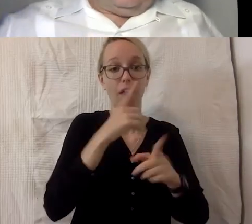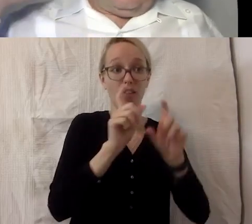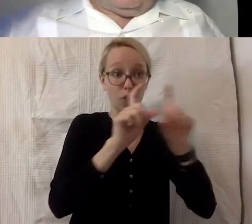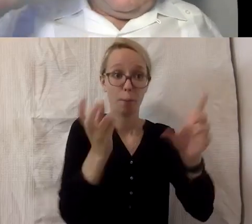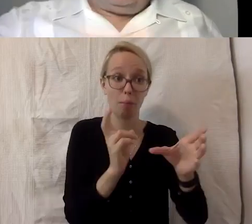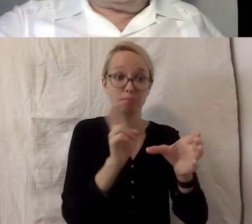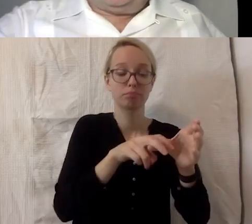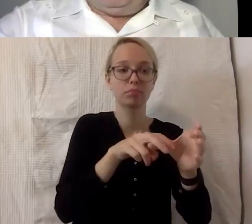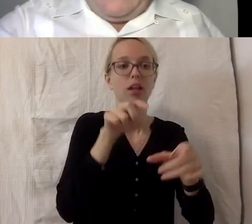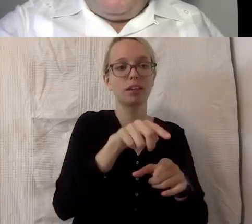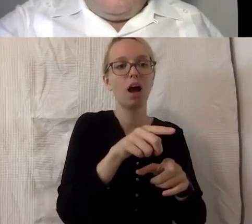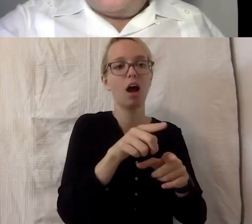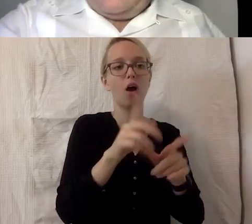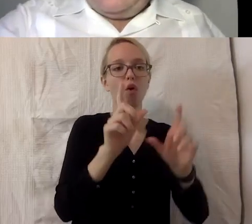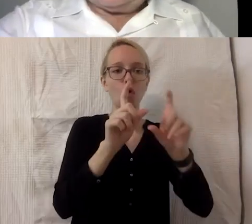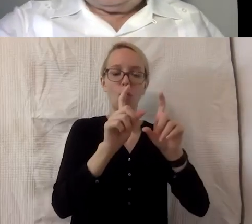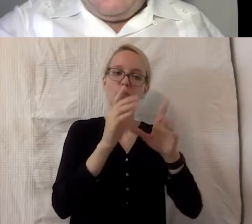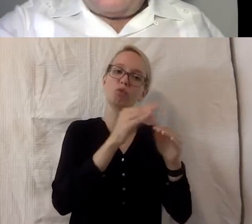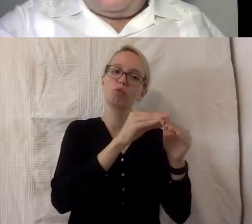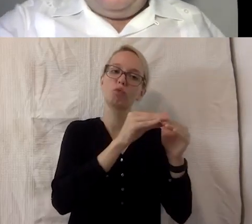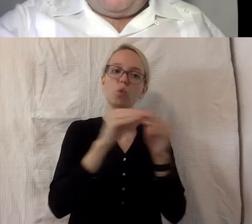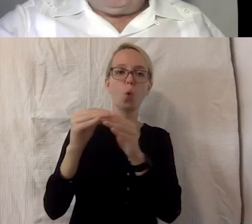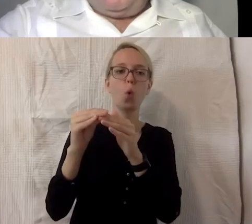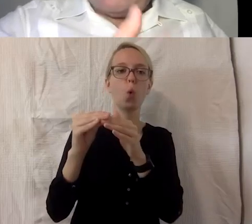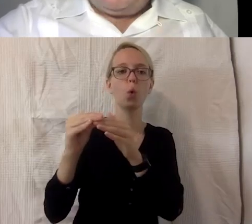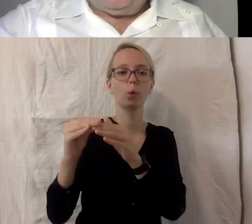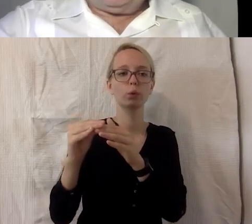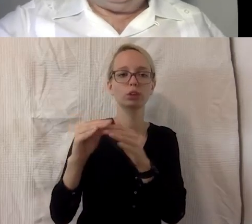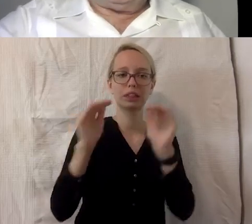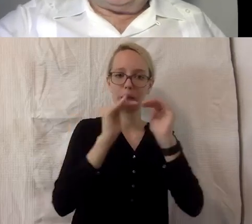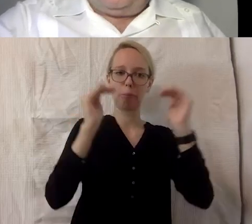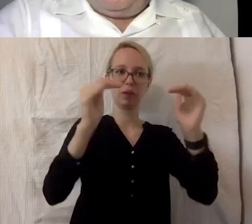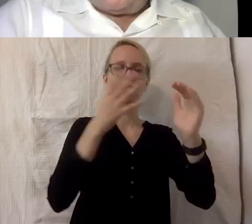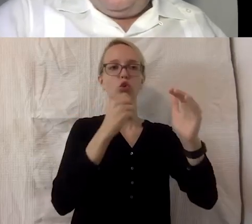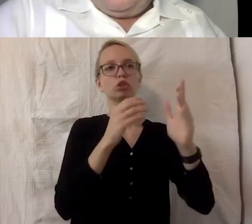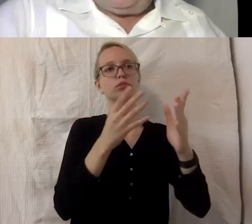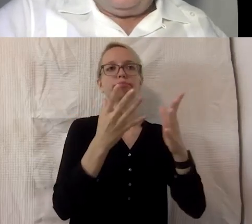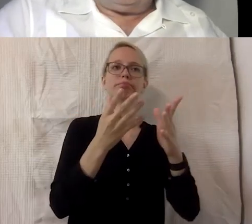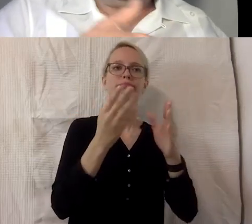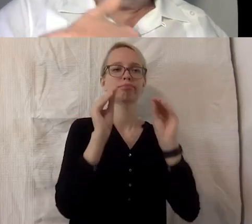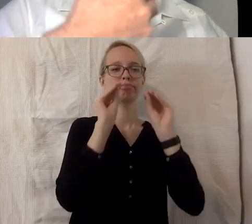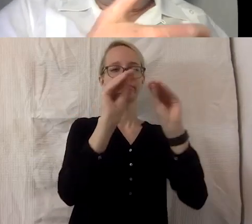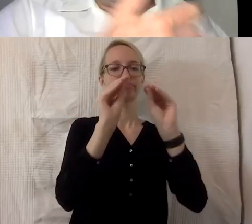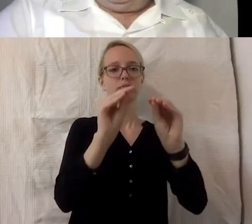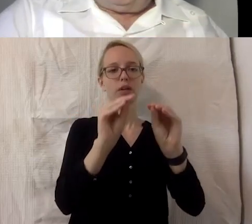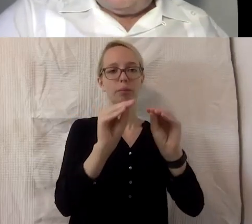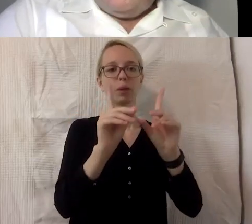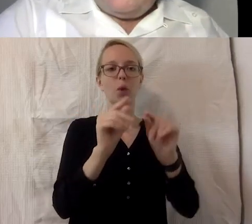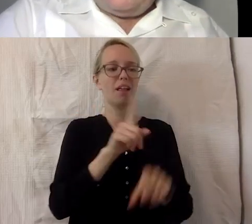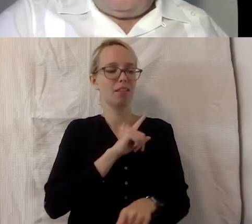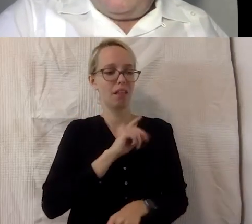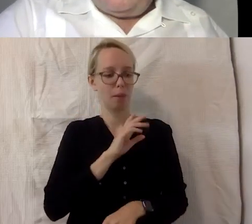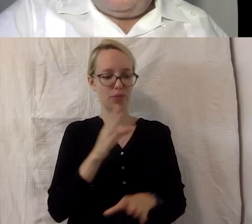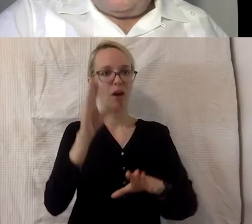sind, die die Führungsebene abholen, es geht den ganzen Tag, da reden wir einmal über Selbstwahrnehmung, also diese persönliche Erfahrung, über Dialogen